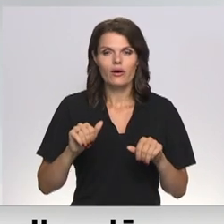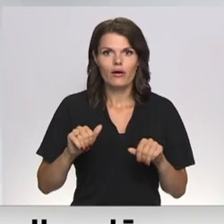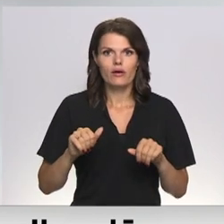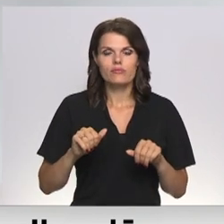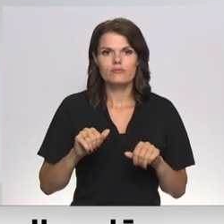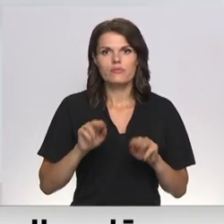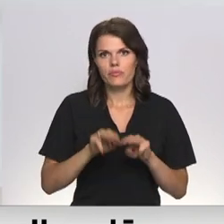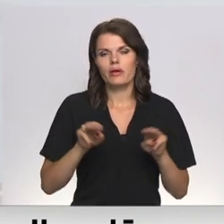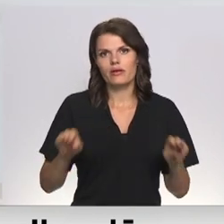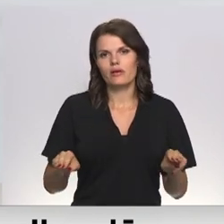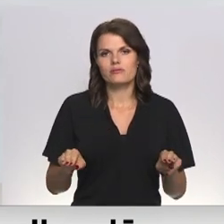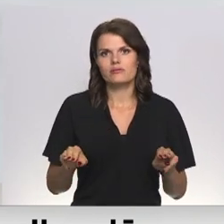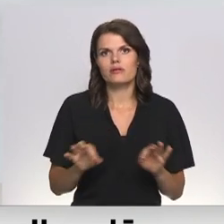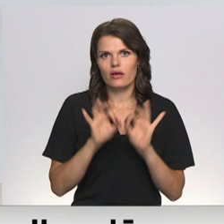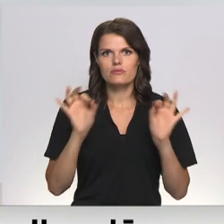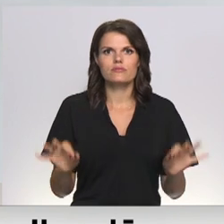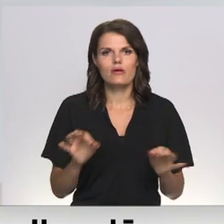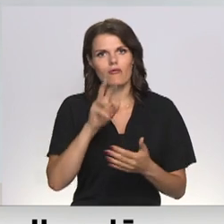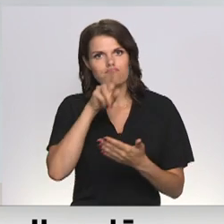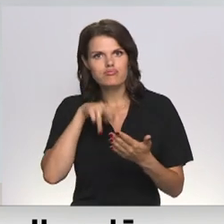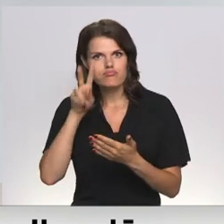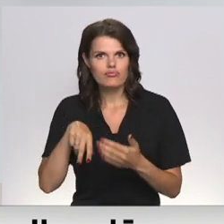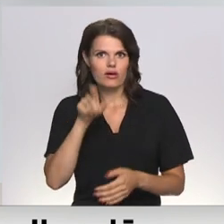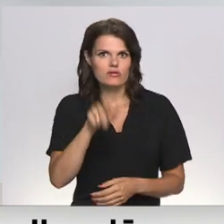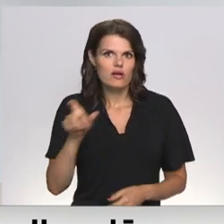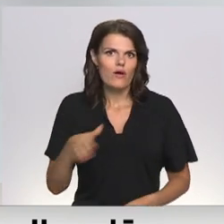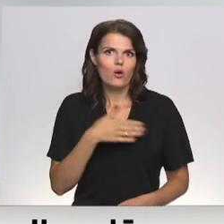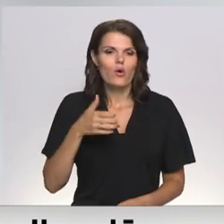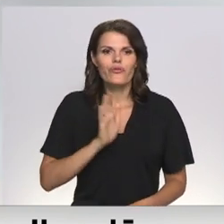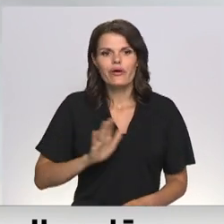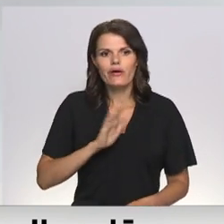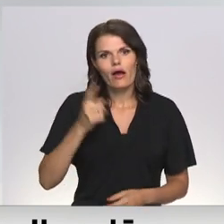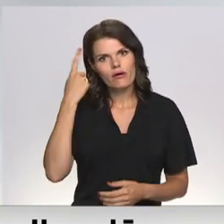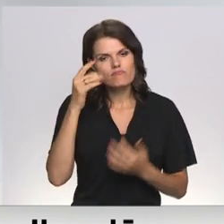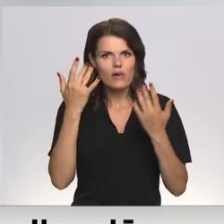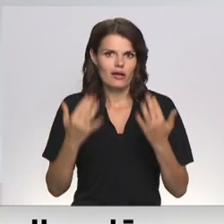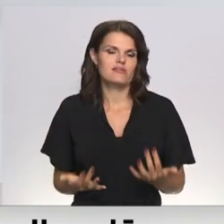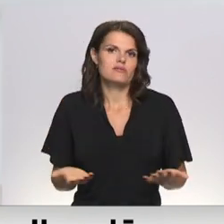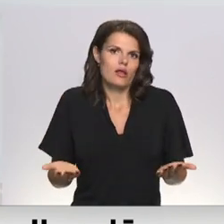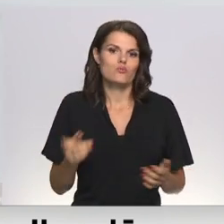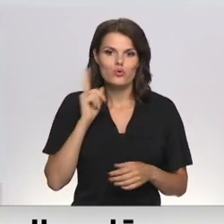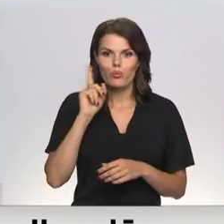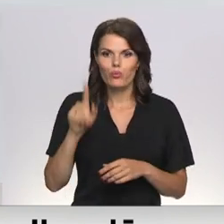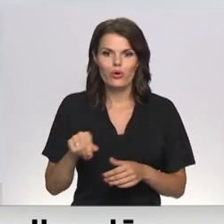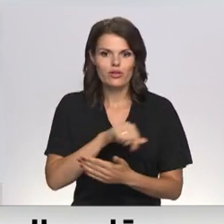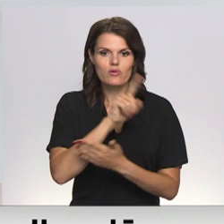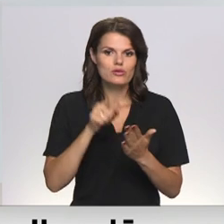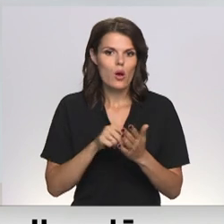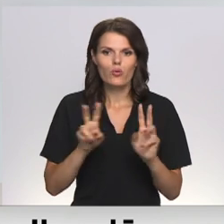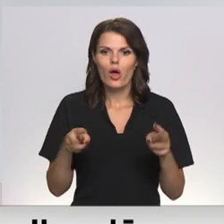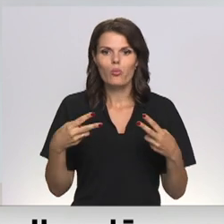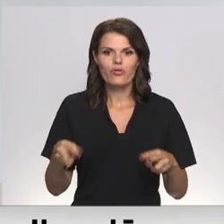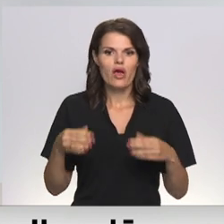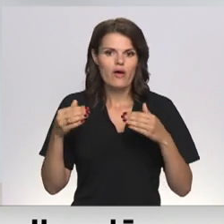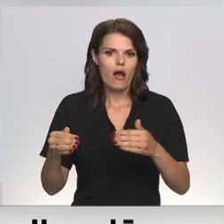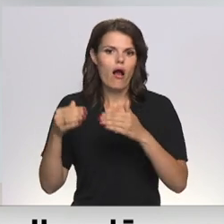šīta iesaistas posmas. Iedzīvotai ļoti gaida šos te risinājums, tad, protams, to jautāju nevajadzētu atlikt pārāk